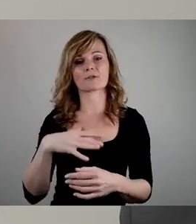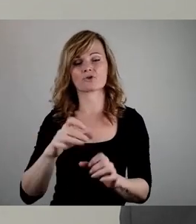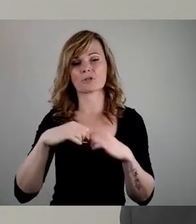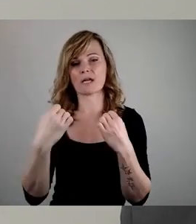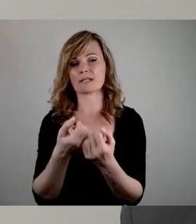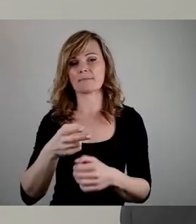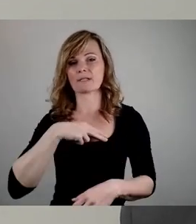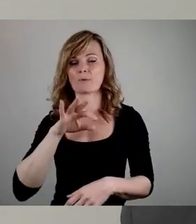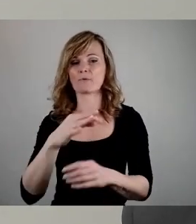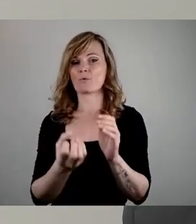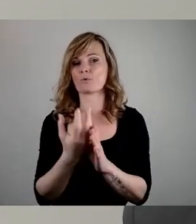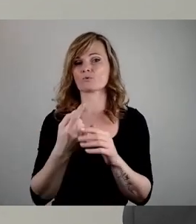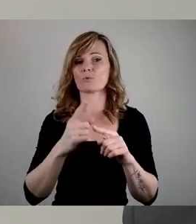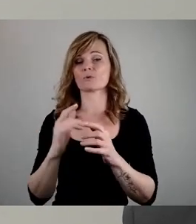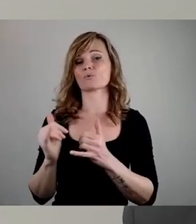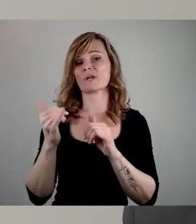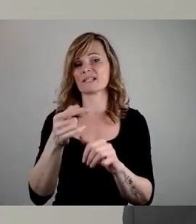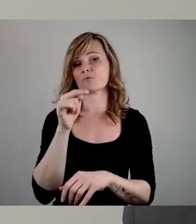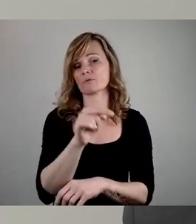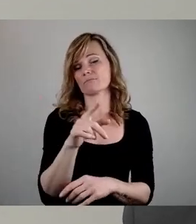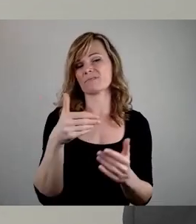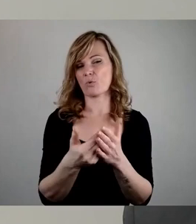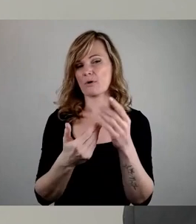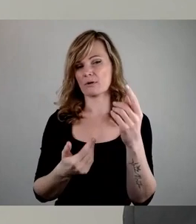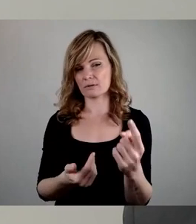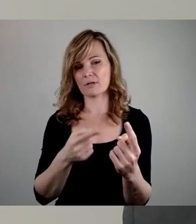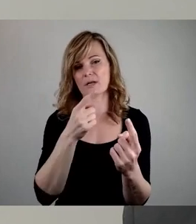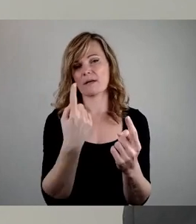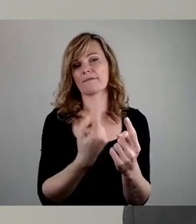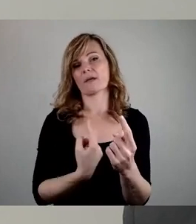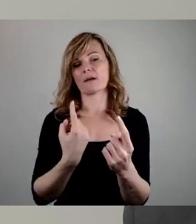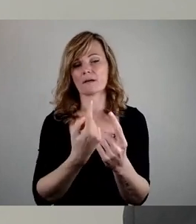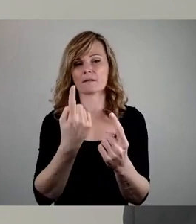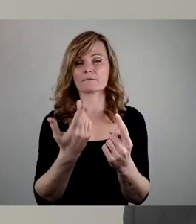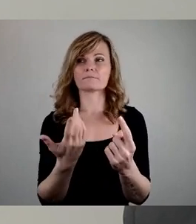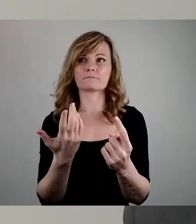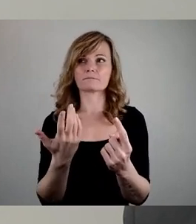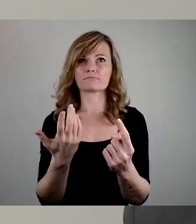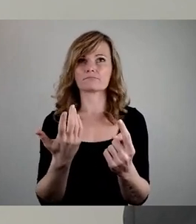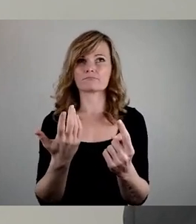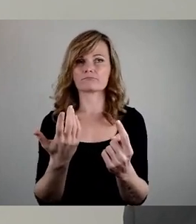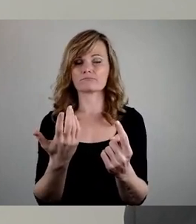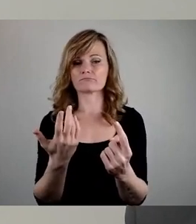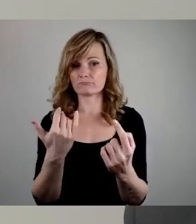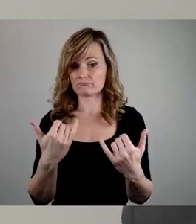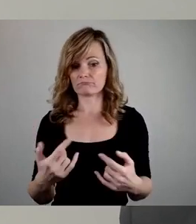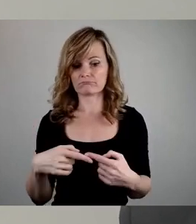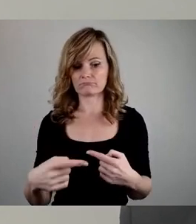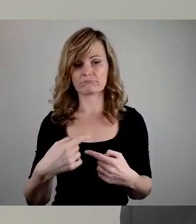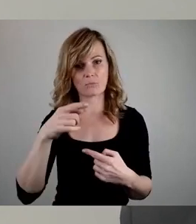Kultur und Tourismus. Und dort haben wir noch in diesem Monat eine